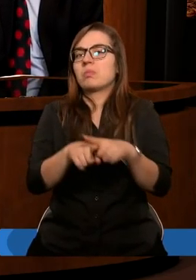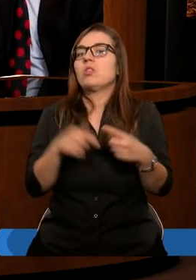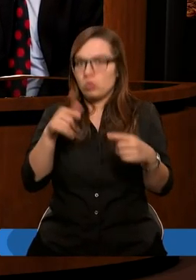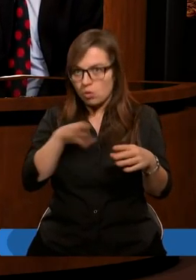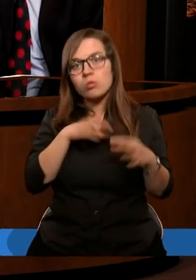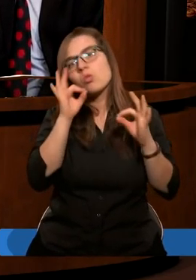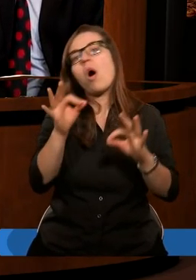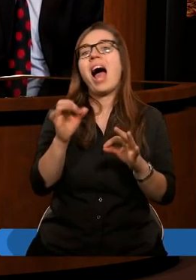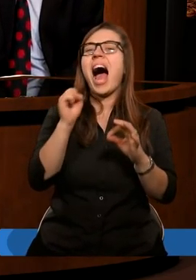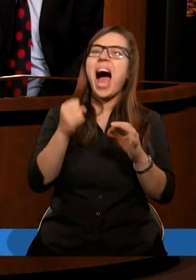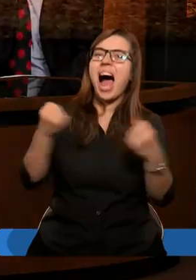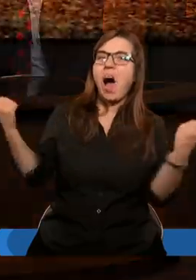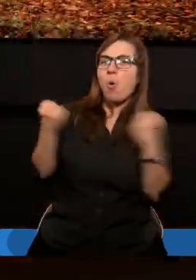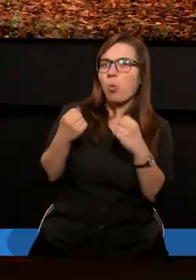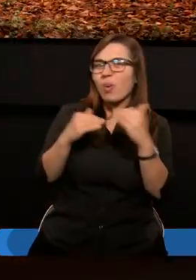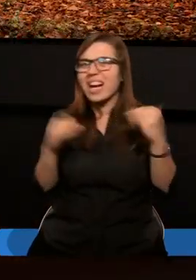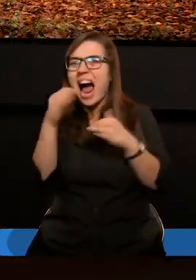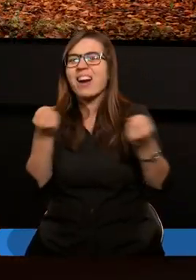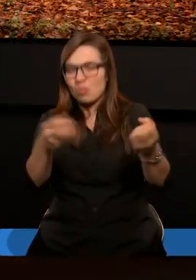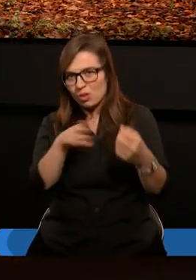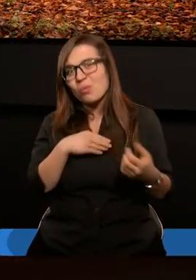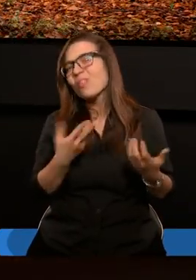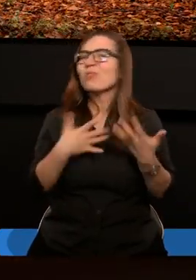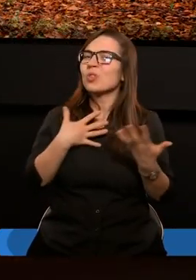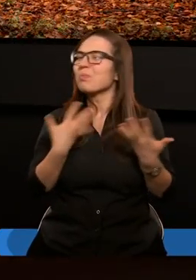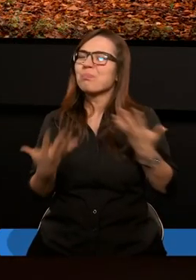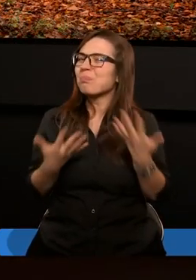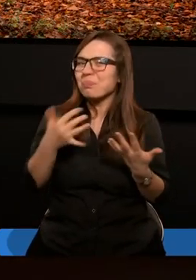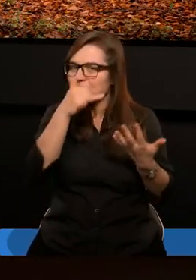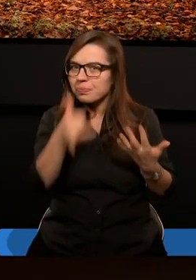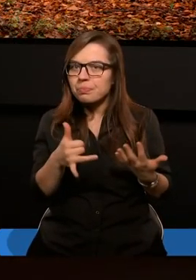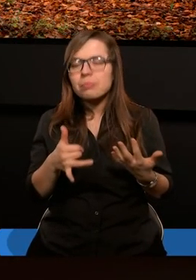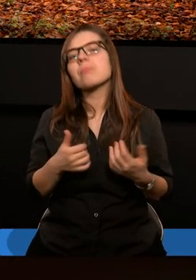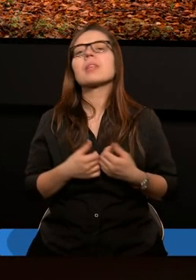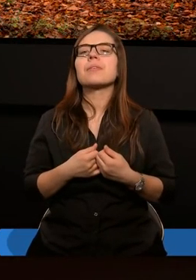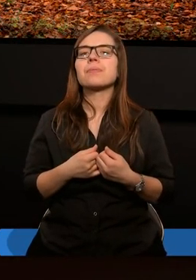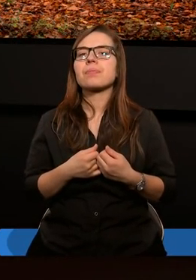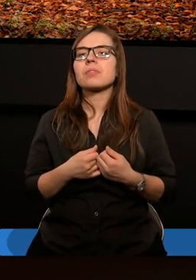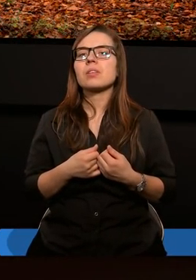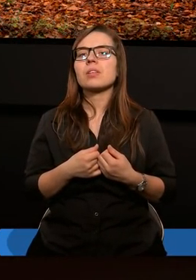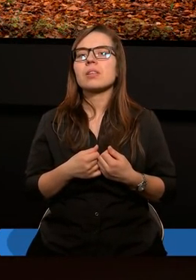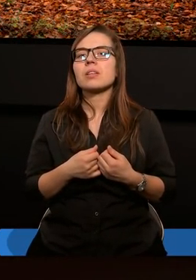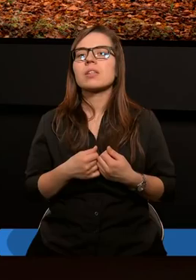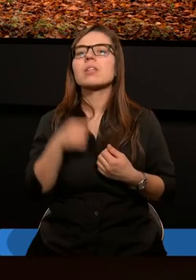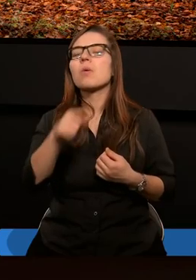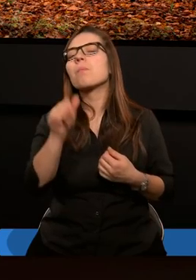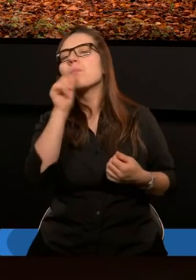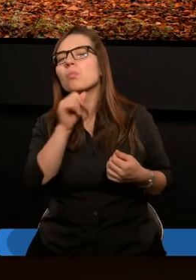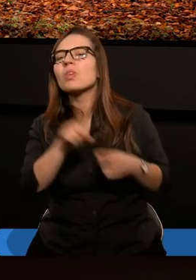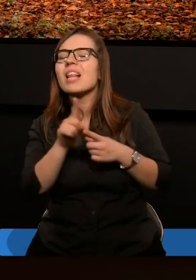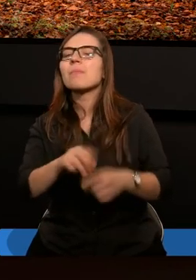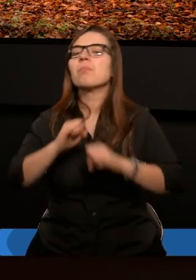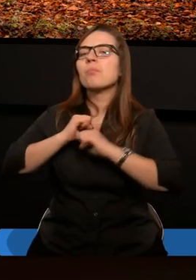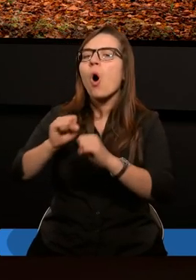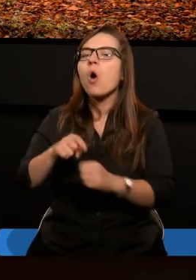nadgorliwym. A ja tutaj jakby się próbuję